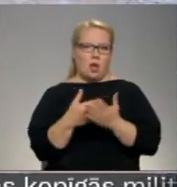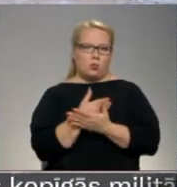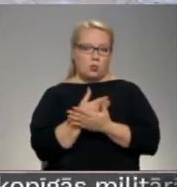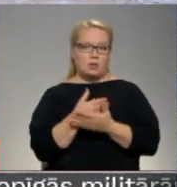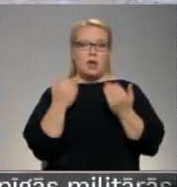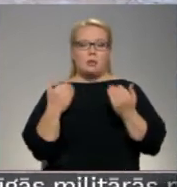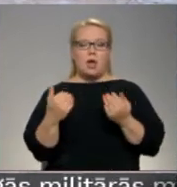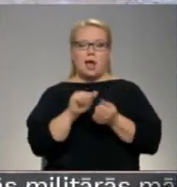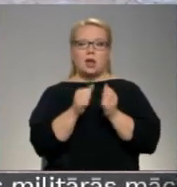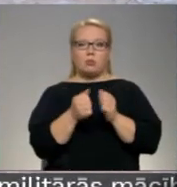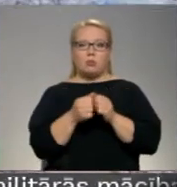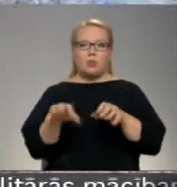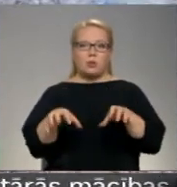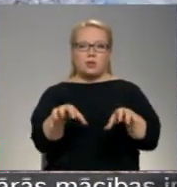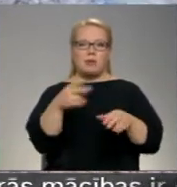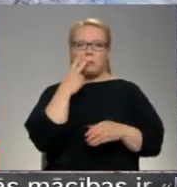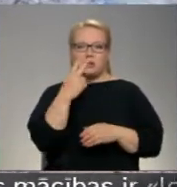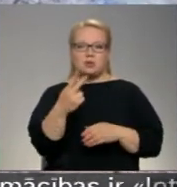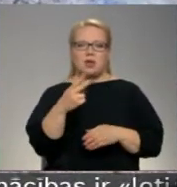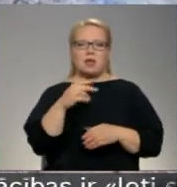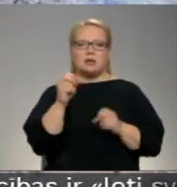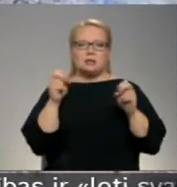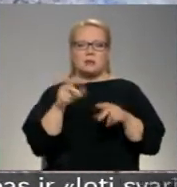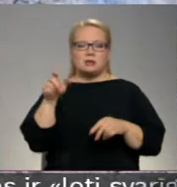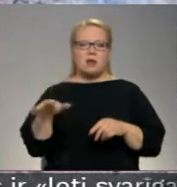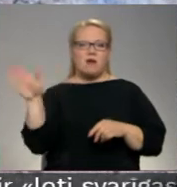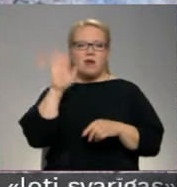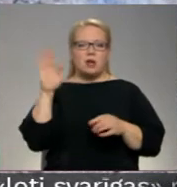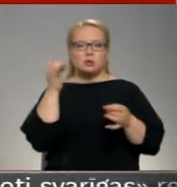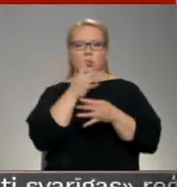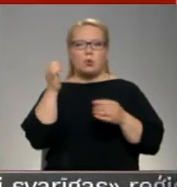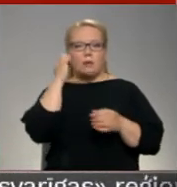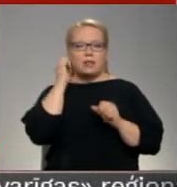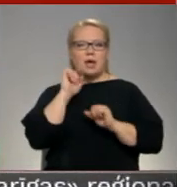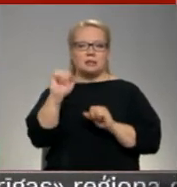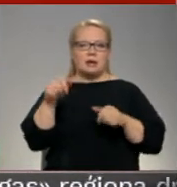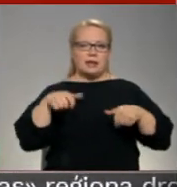Tagad brūģi apskatījuši arī speciālisti no Valsts kultūras pieminēku ļaistradzības inspekcijas.